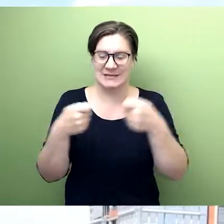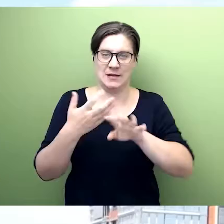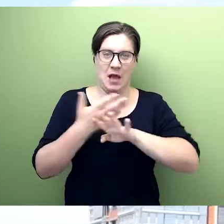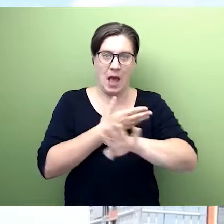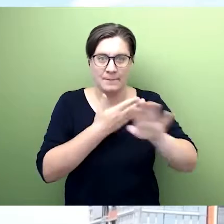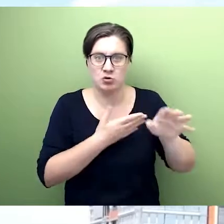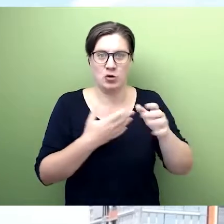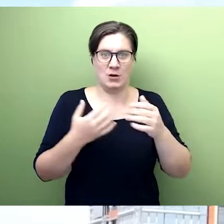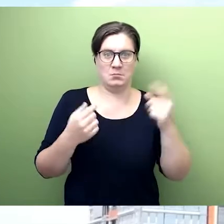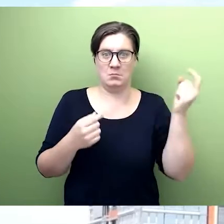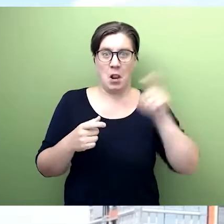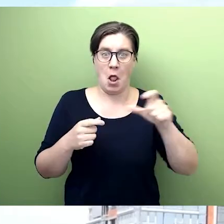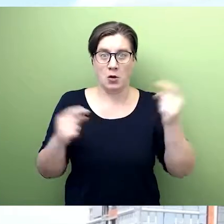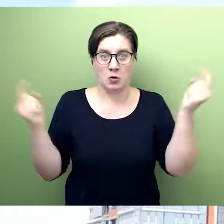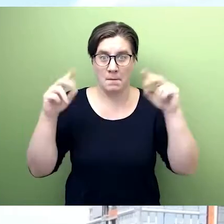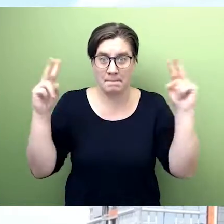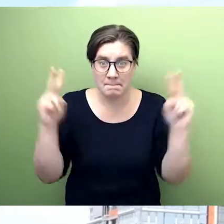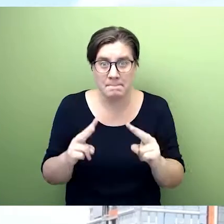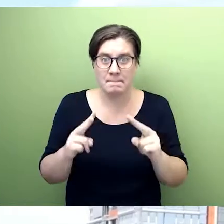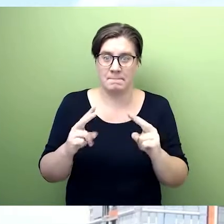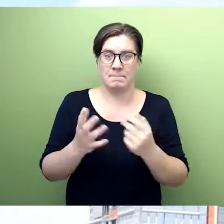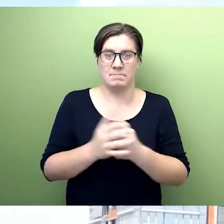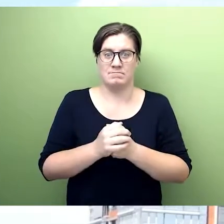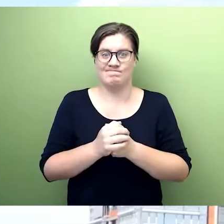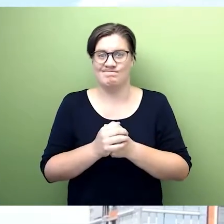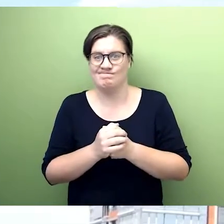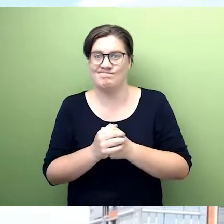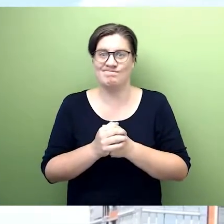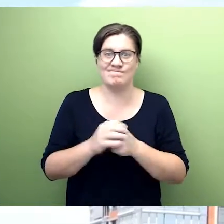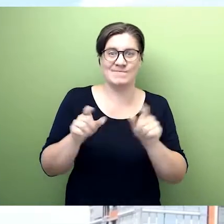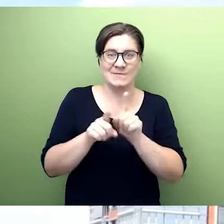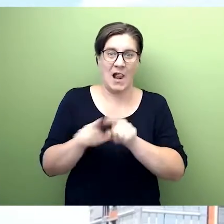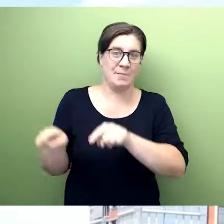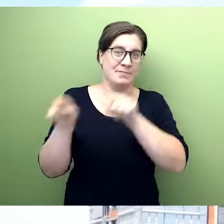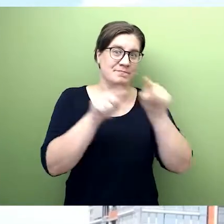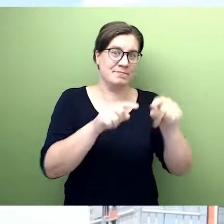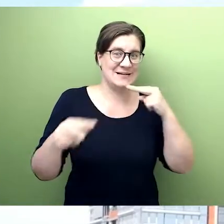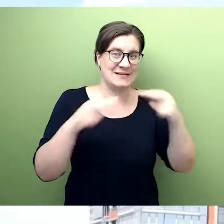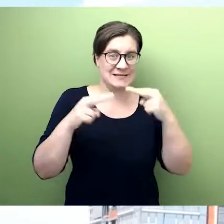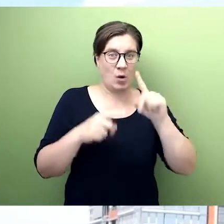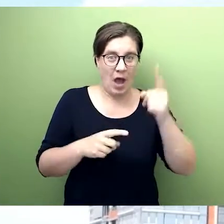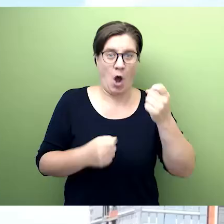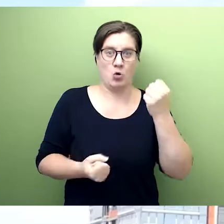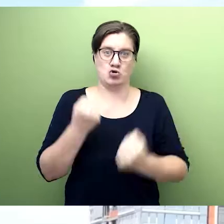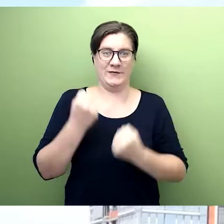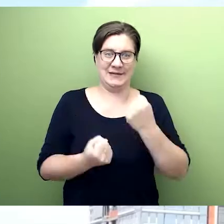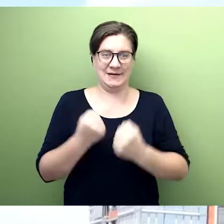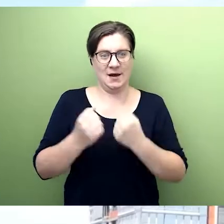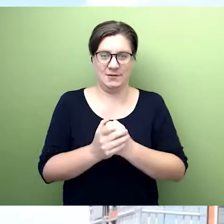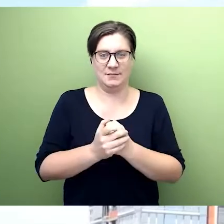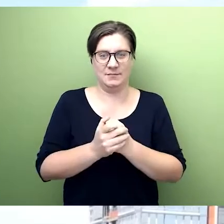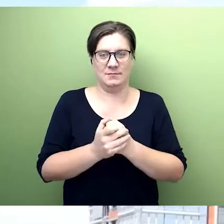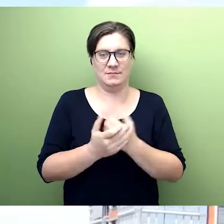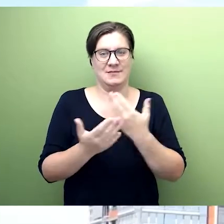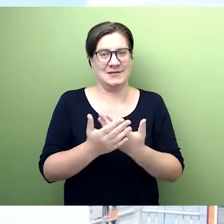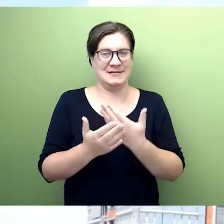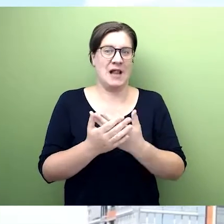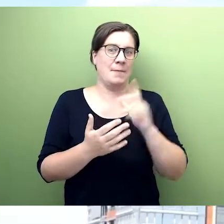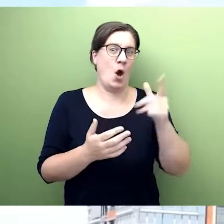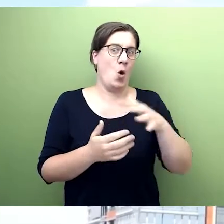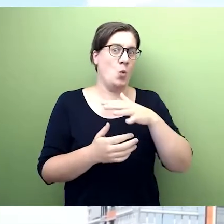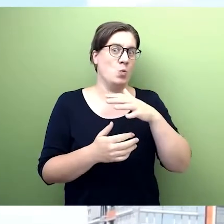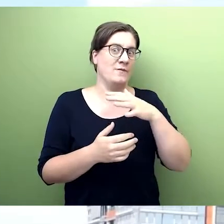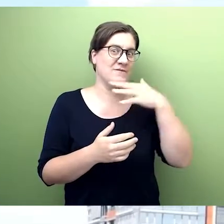bereitet. Viele Menschen haben Internet bestellt. Darum brauchen die Geschäfte und zu unterstützen.